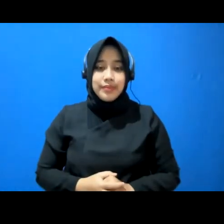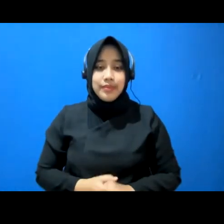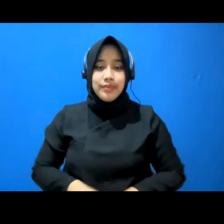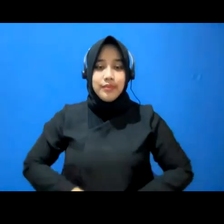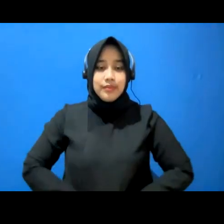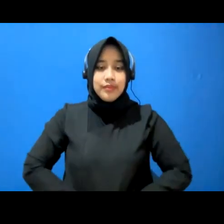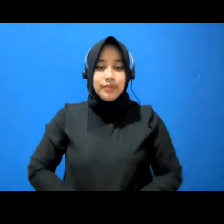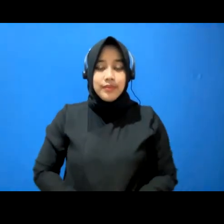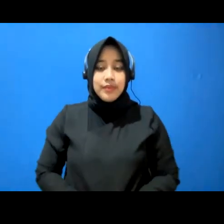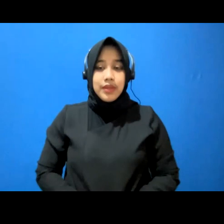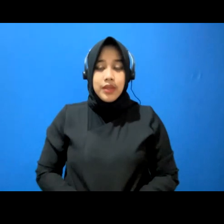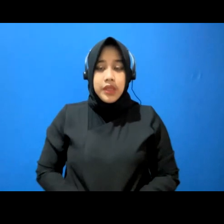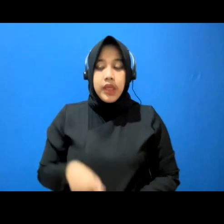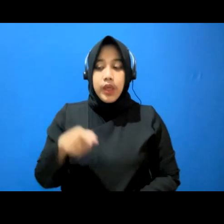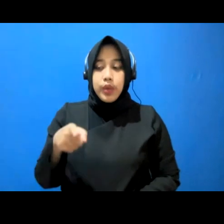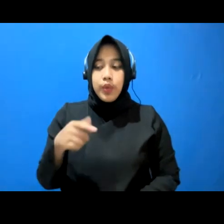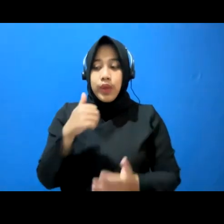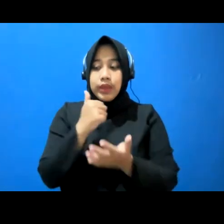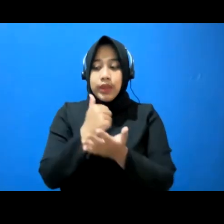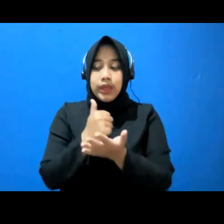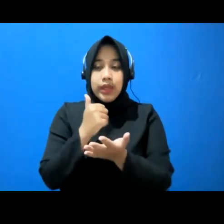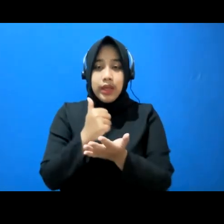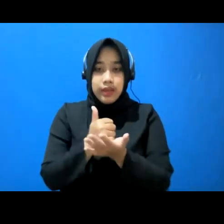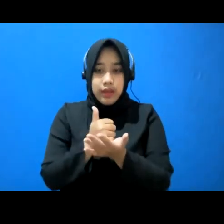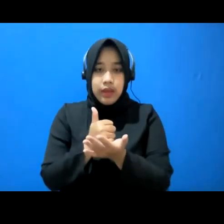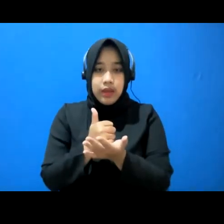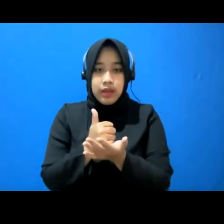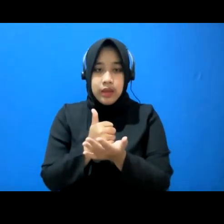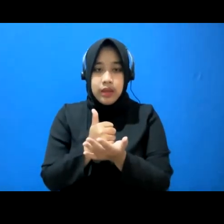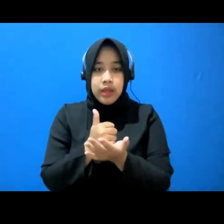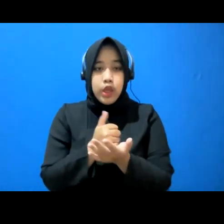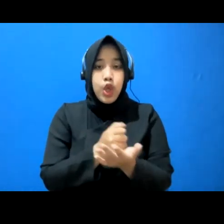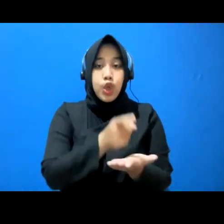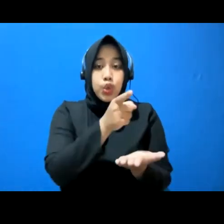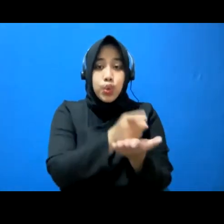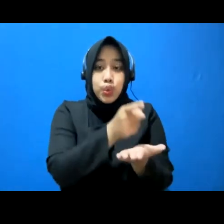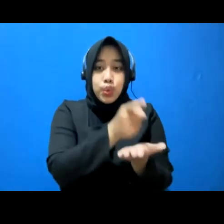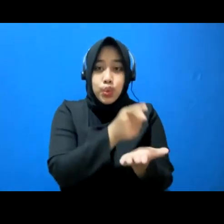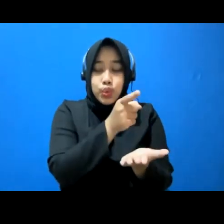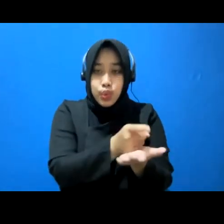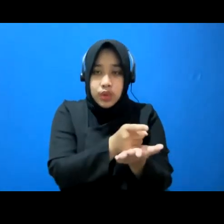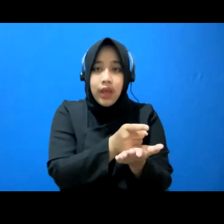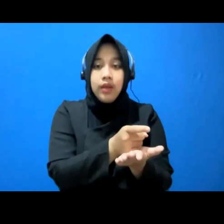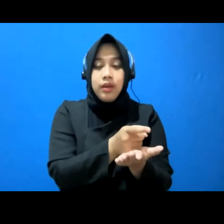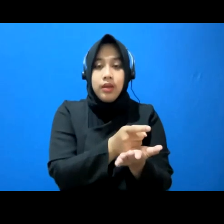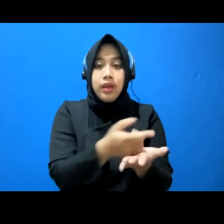itu justru demand dan tuntutannya lebih besar